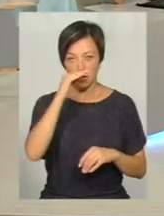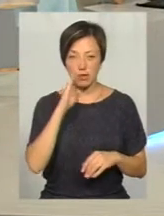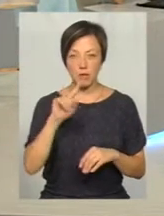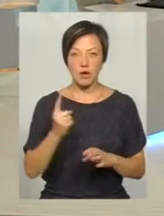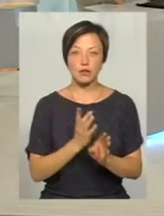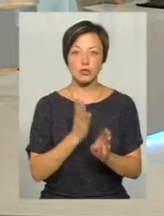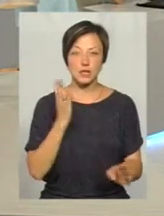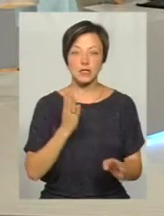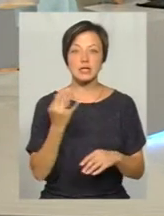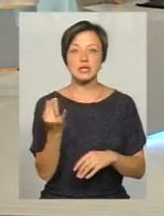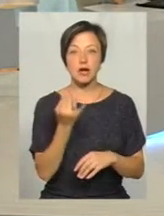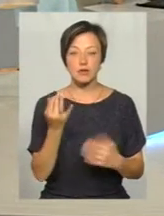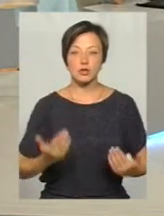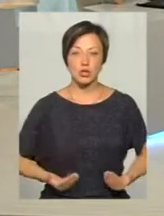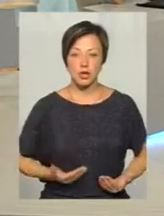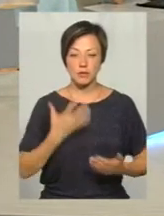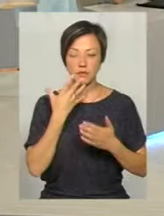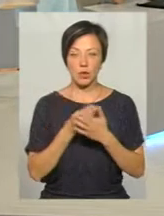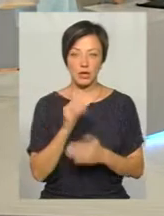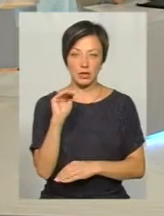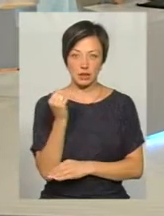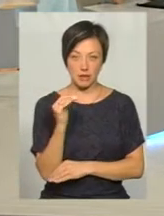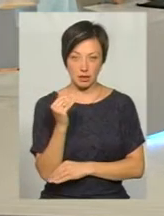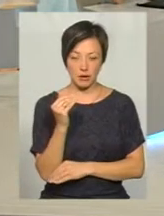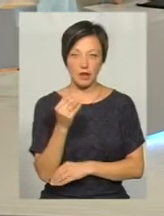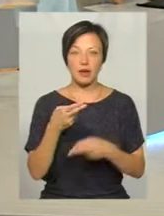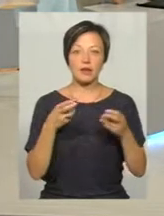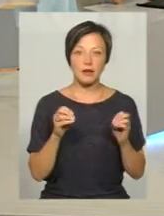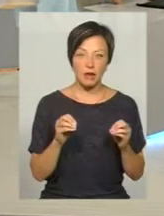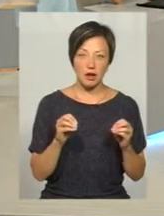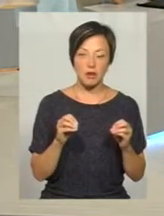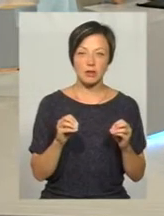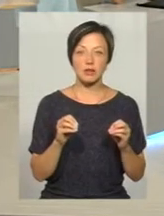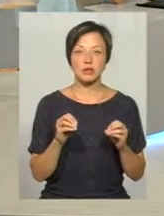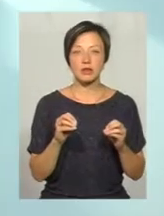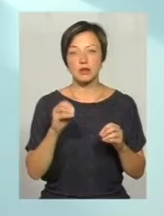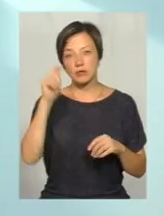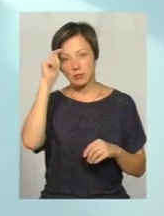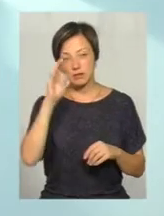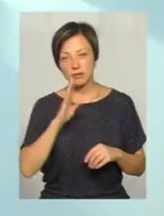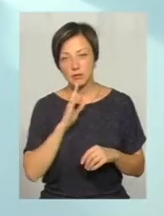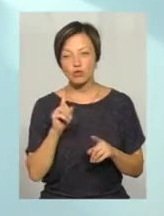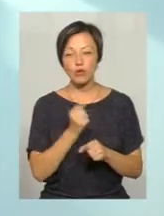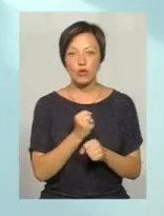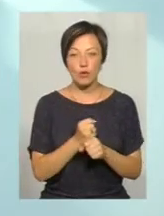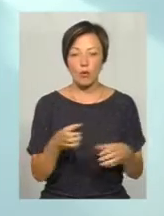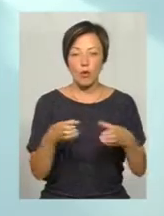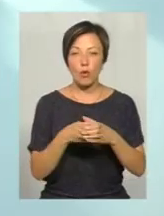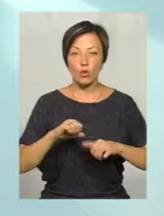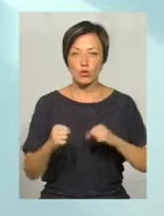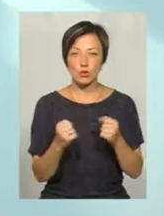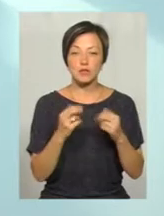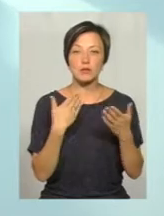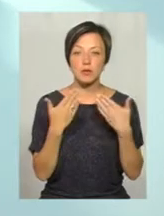першу чергу, цікавтеся життям своєї дитини. Де він чи вона, що вони роблять, коло друзів, як,